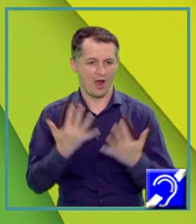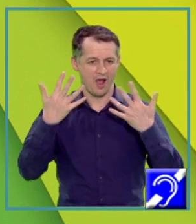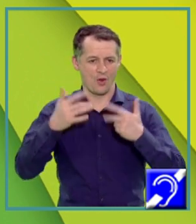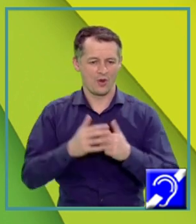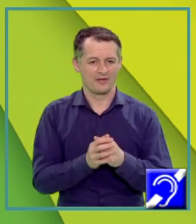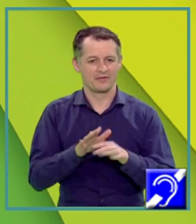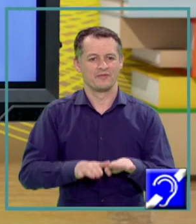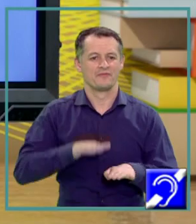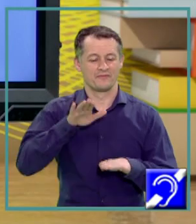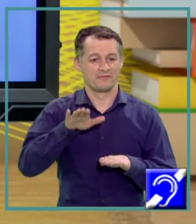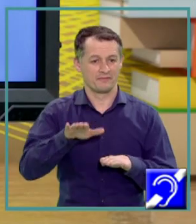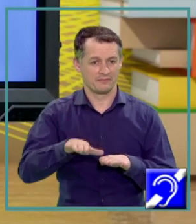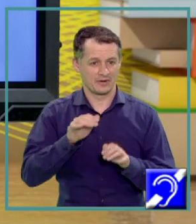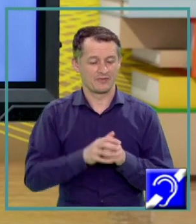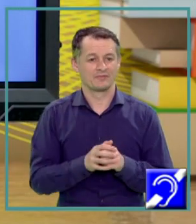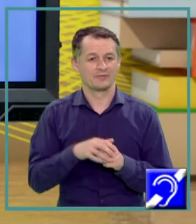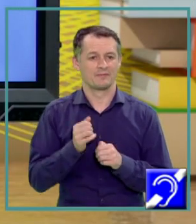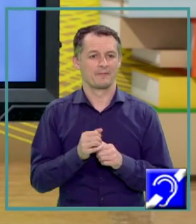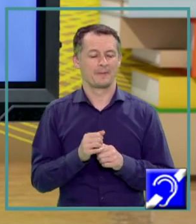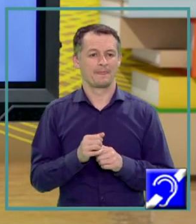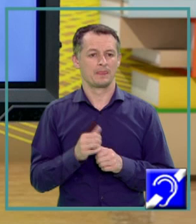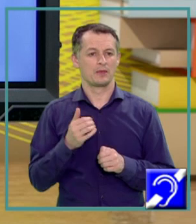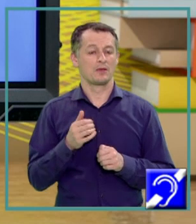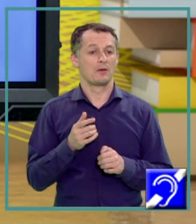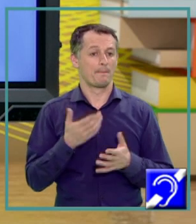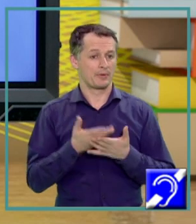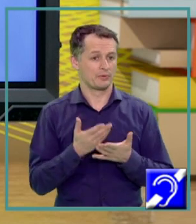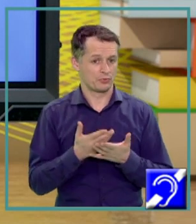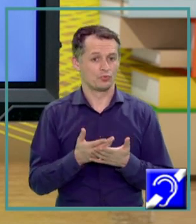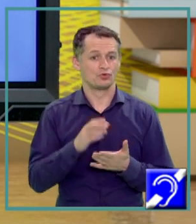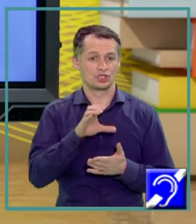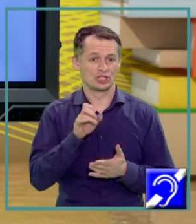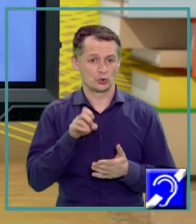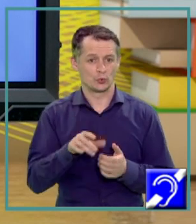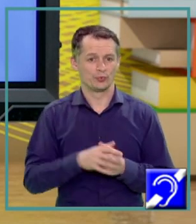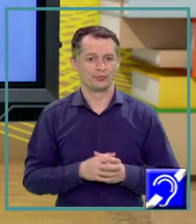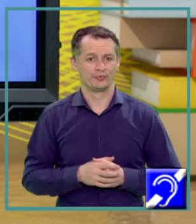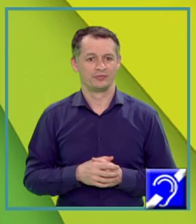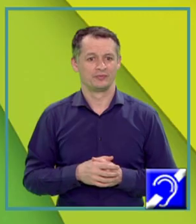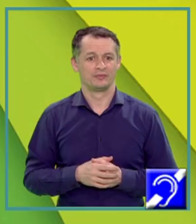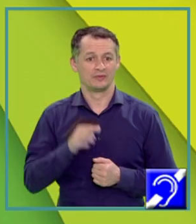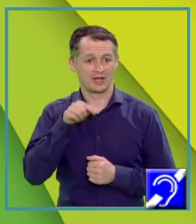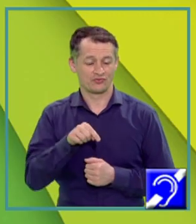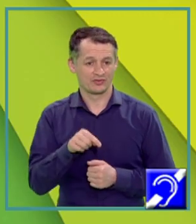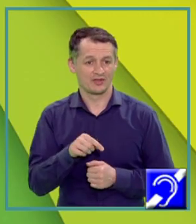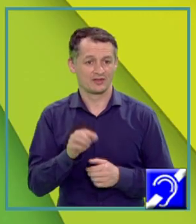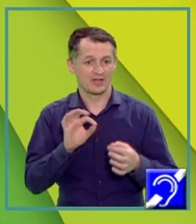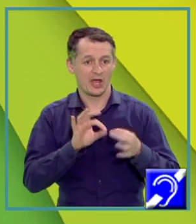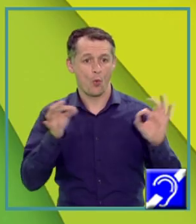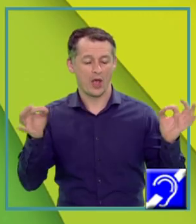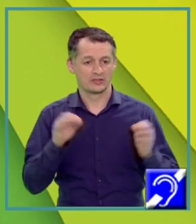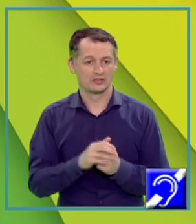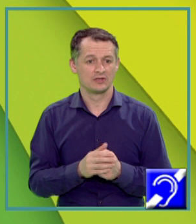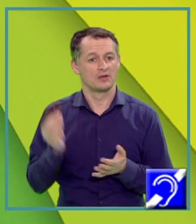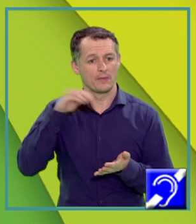frecvența de prag a efectului fotoelectric extern pentru cesiu În această ecuație